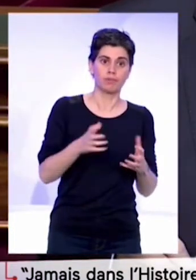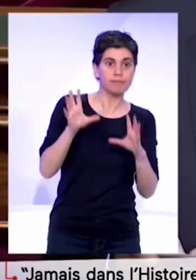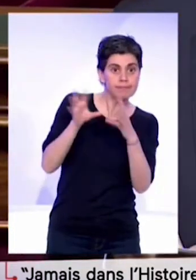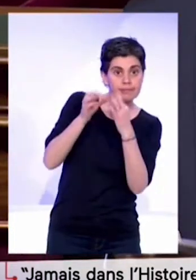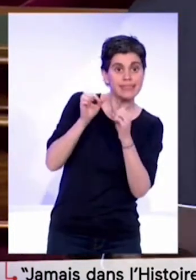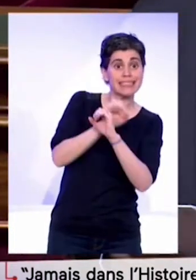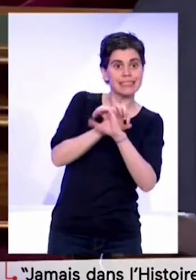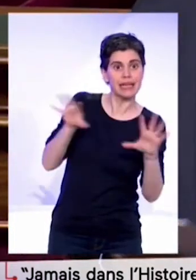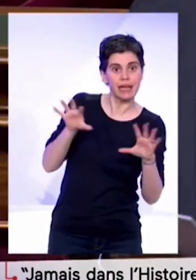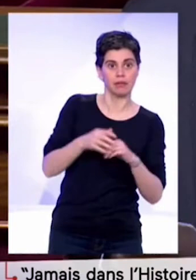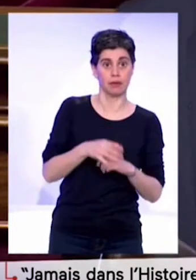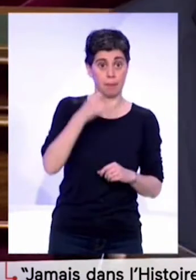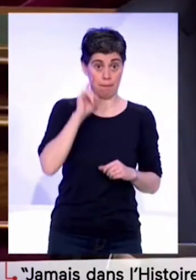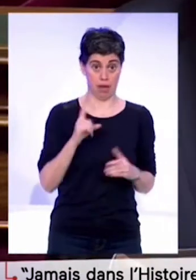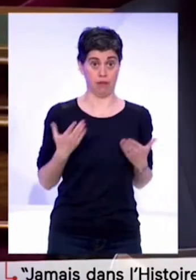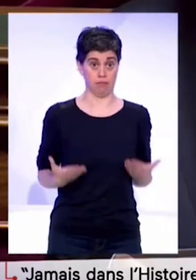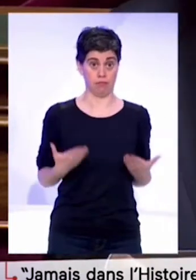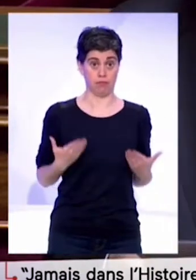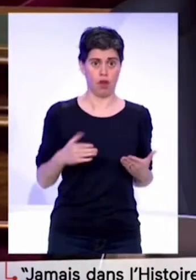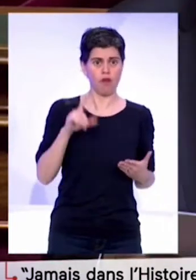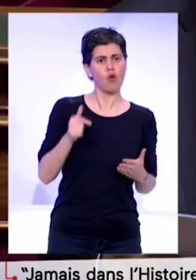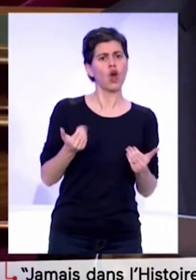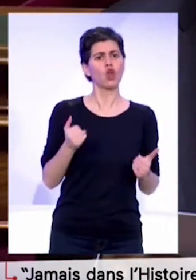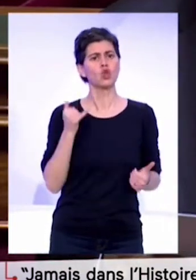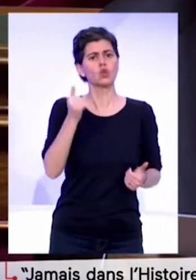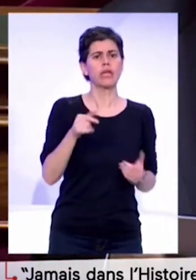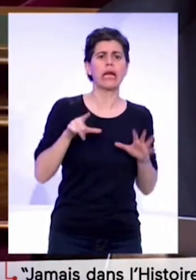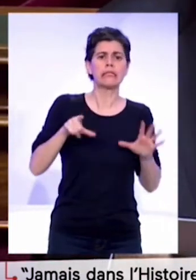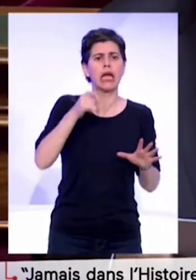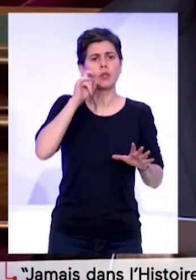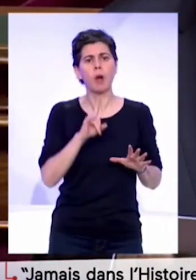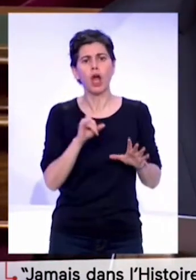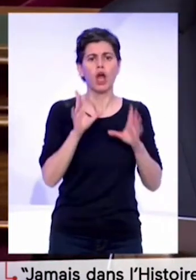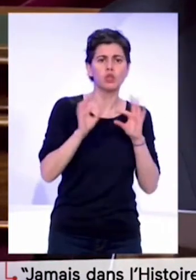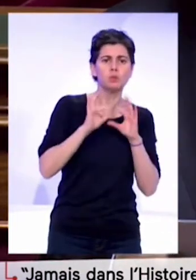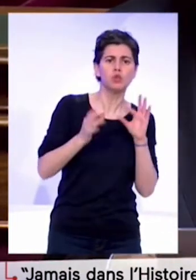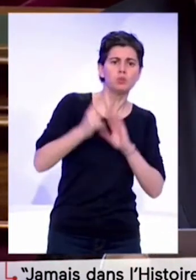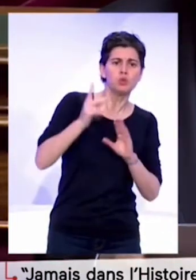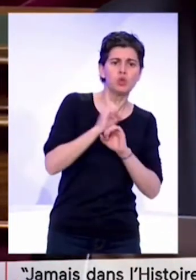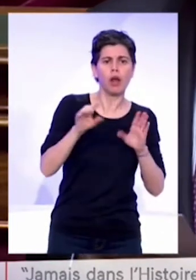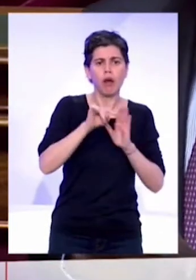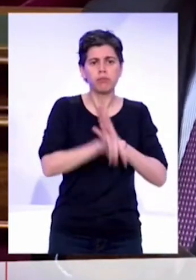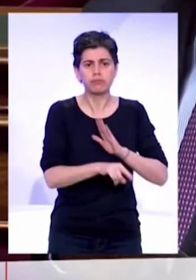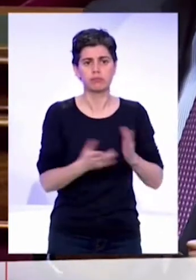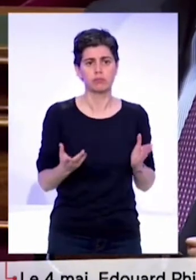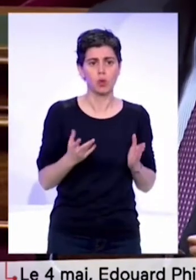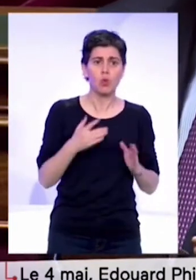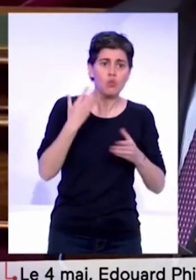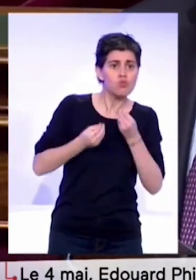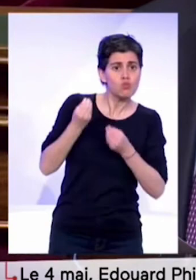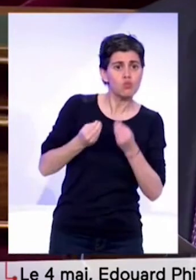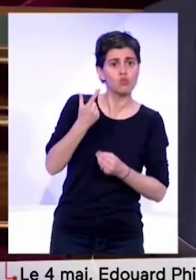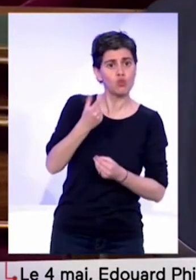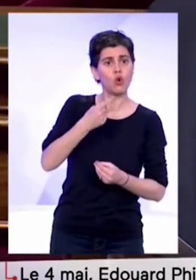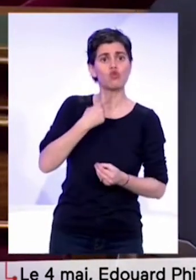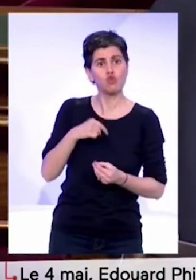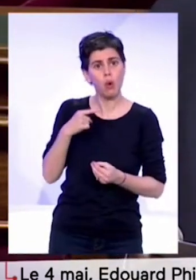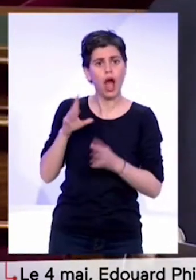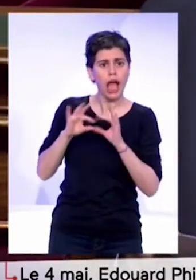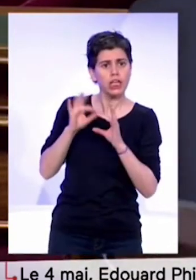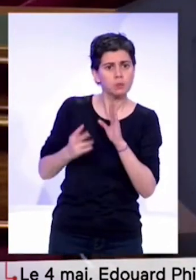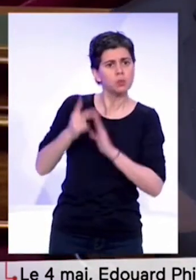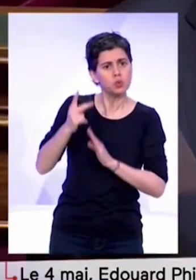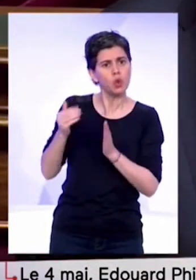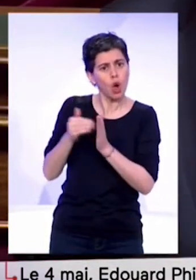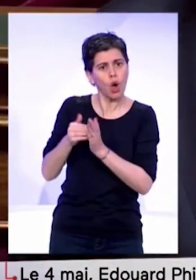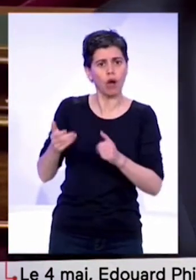On est au mois de mai, on leur dit qu faut attendre le 7 mai pour avoir certaines précisions, il faudra peut-être attendre le 2 juin pour avoir d'autres précisions,